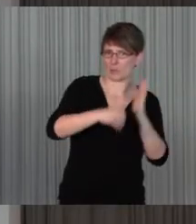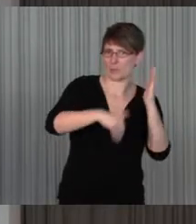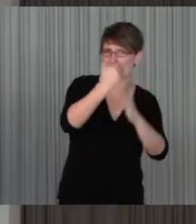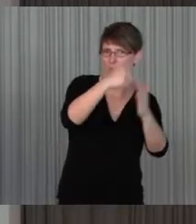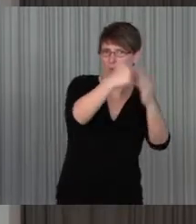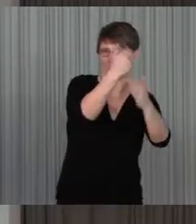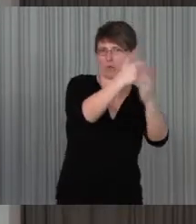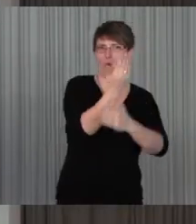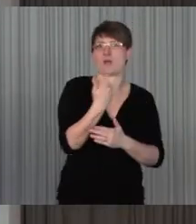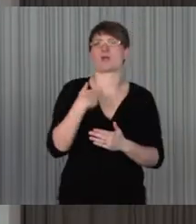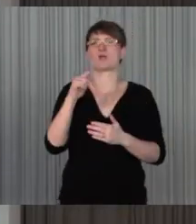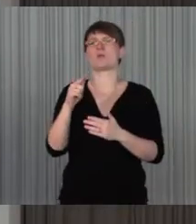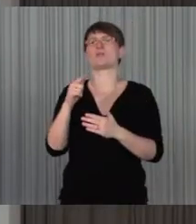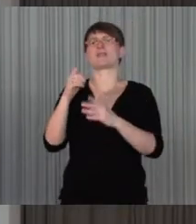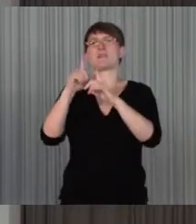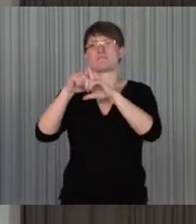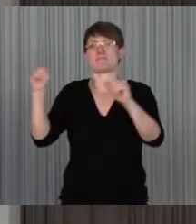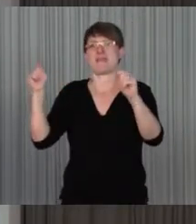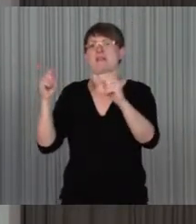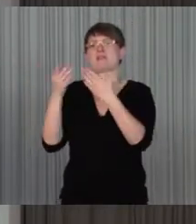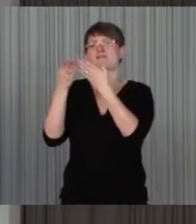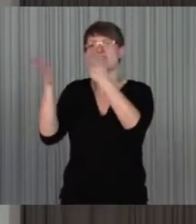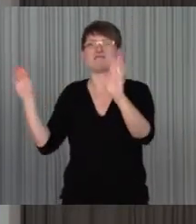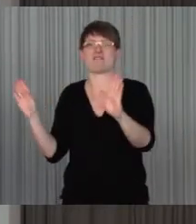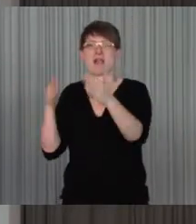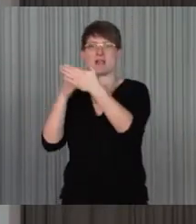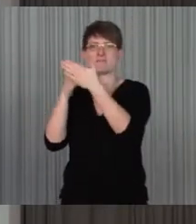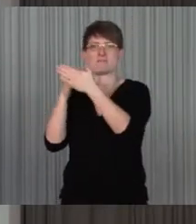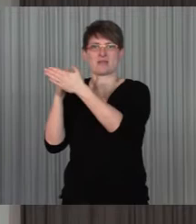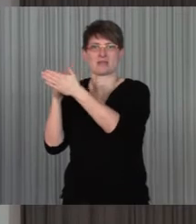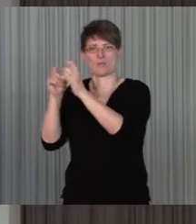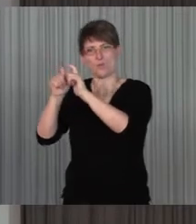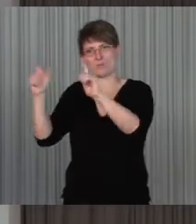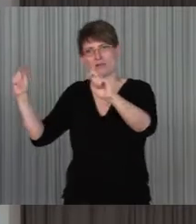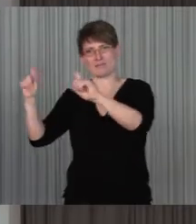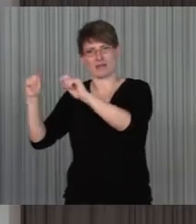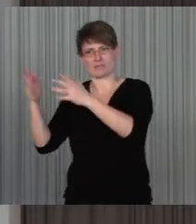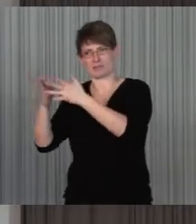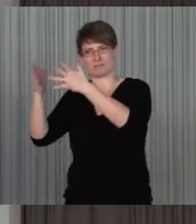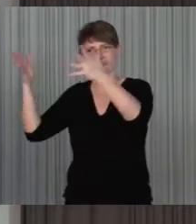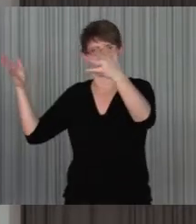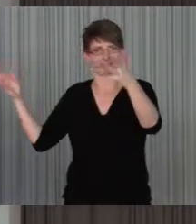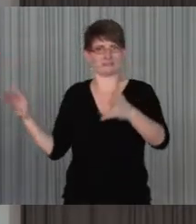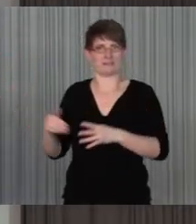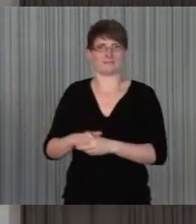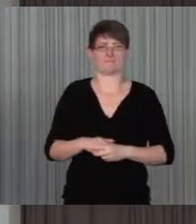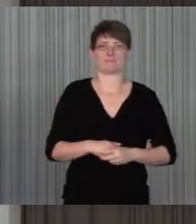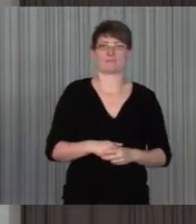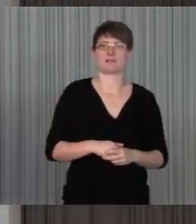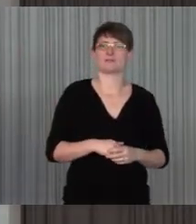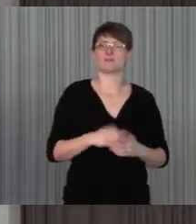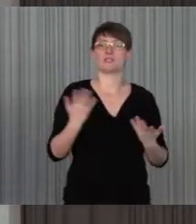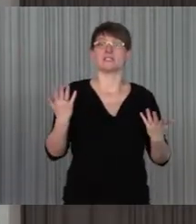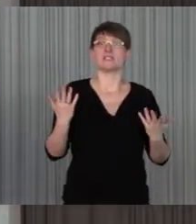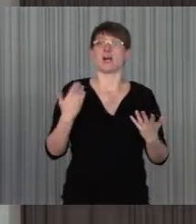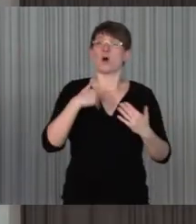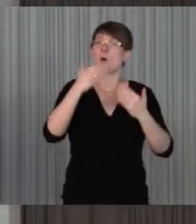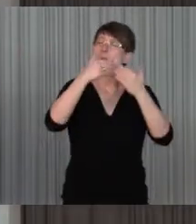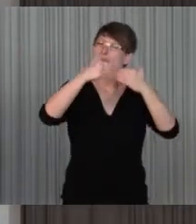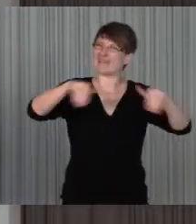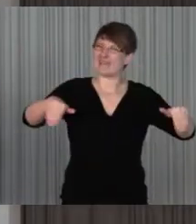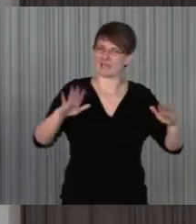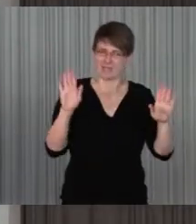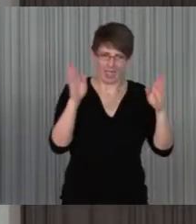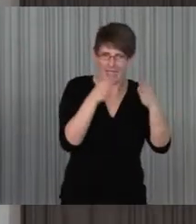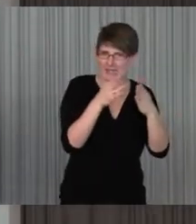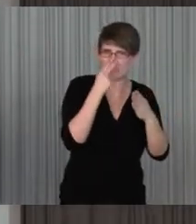Behinderung und Vielfalt ein bisschen erweitern. Barrieren in einem durchaus weiteren Sinne, Barrieren stehen überall rum, sozusagen in